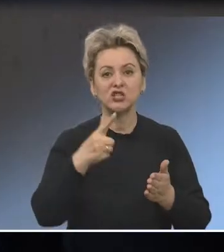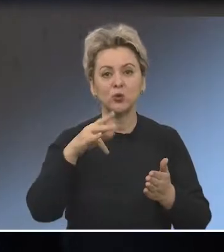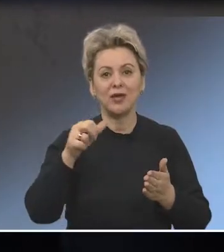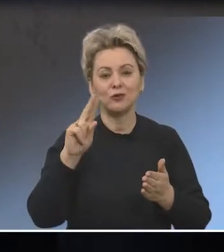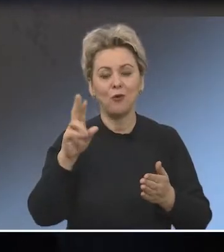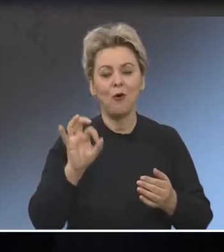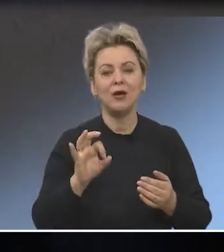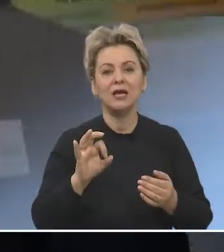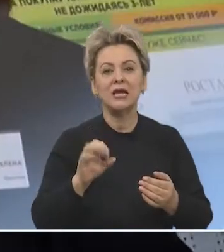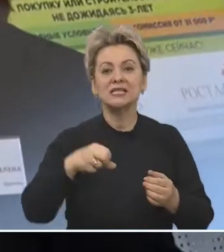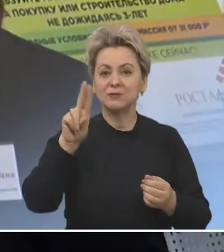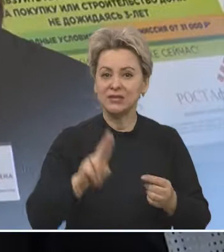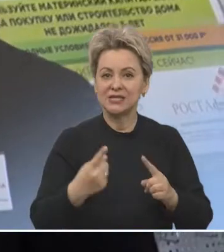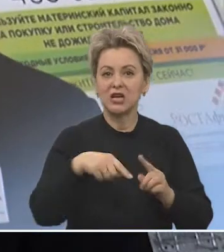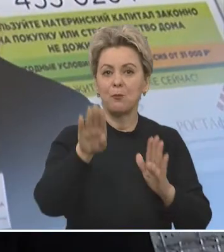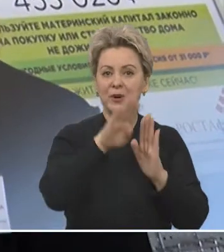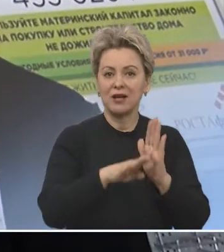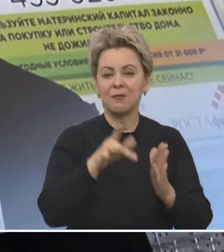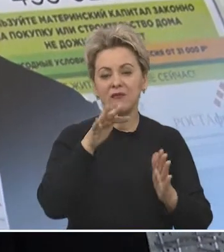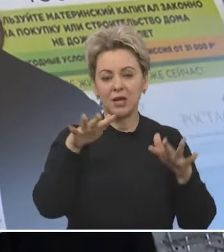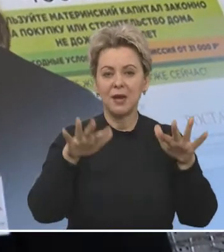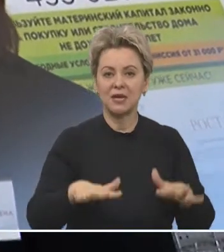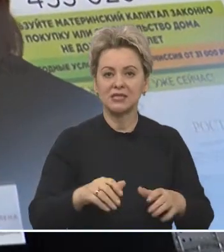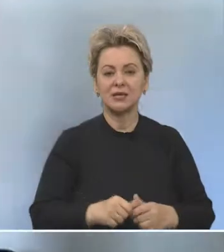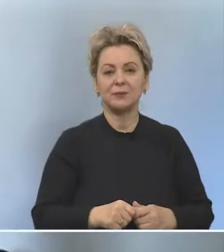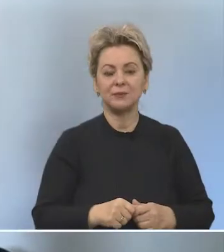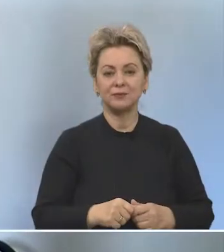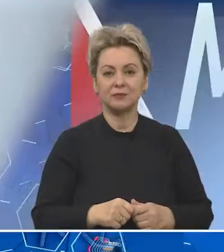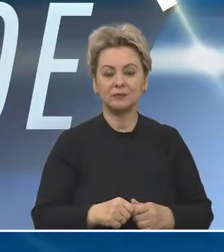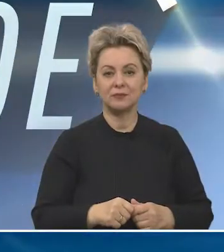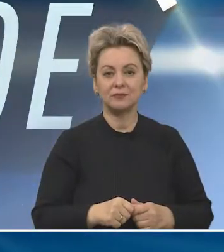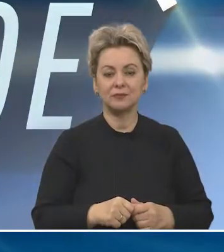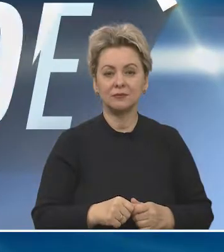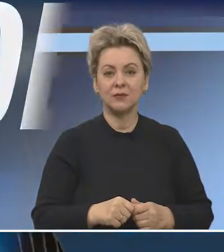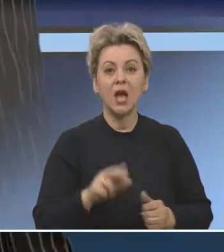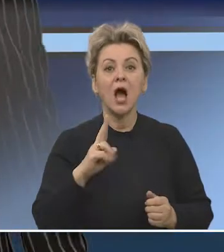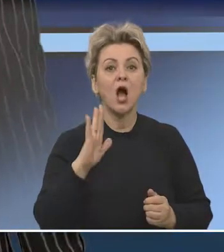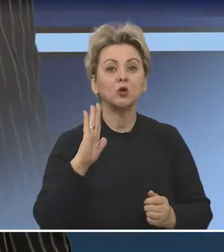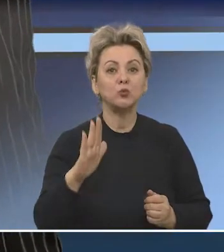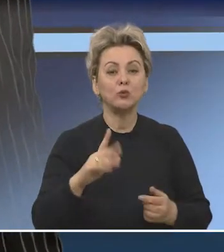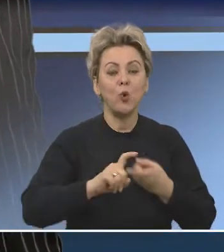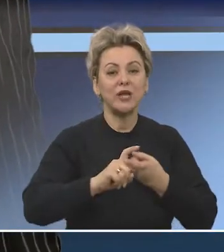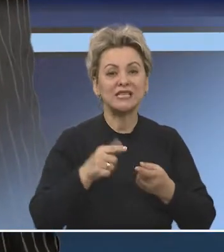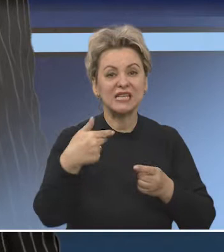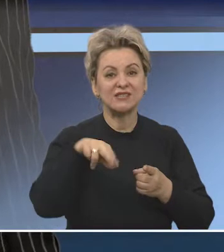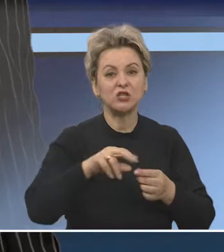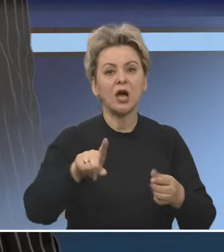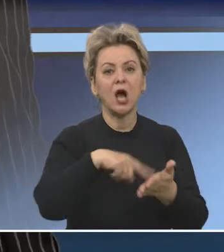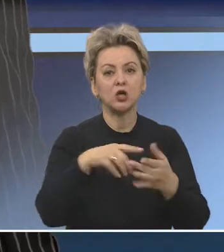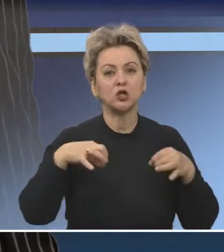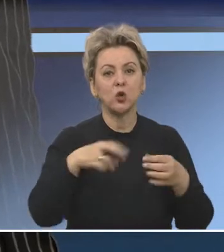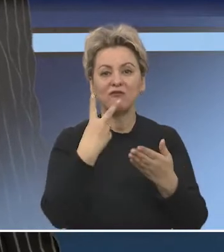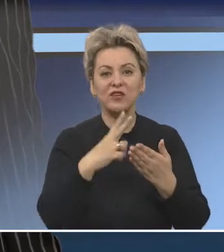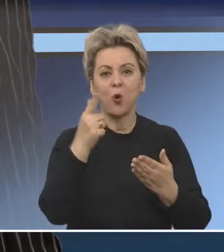Сухенко, Николай Понарин, Дмитрий Соболев. Специально для программы «Время местное». Как борются с вирусом в городском